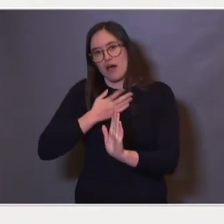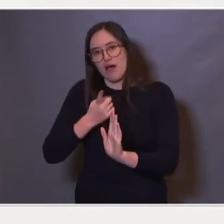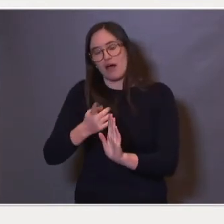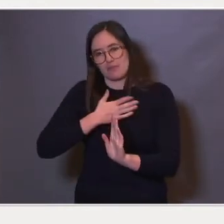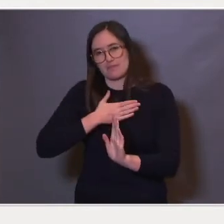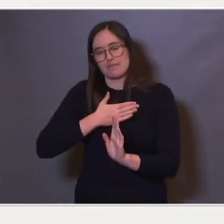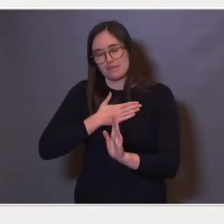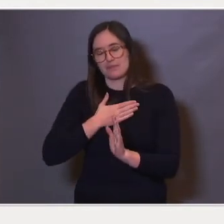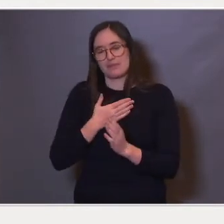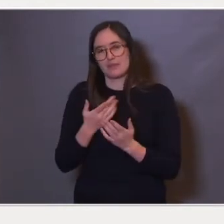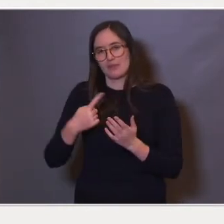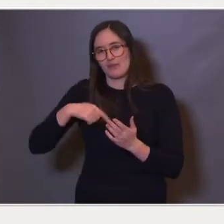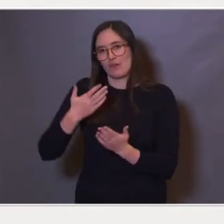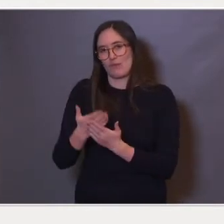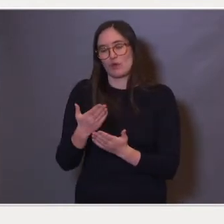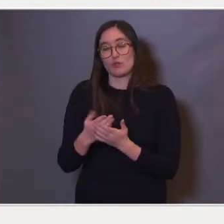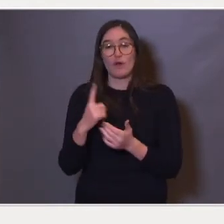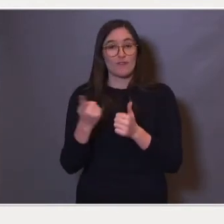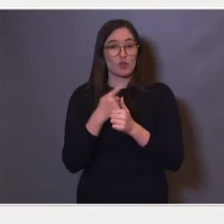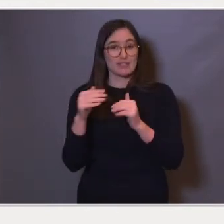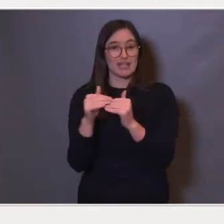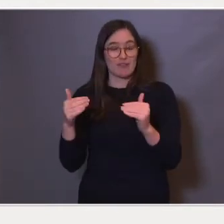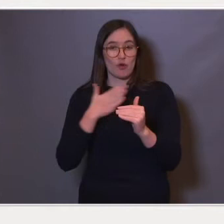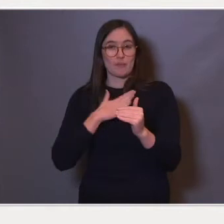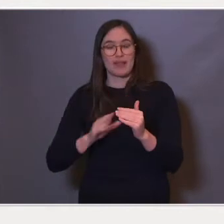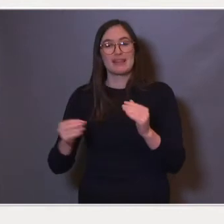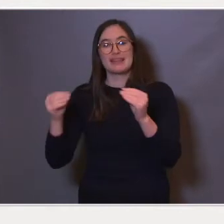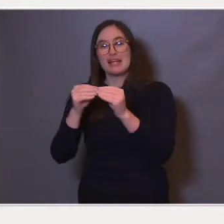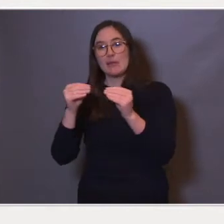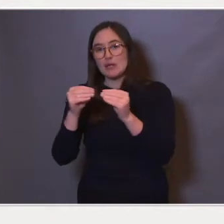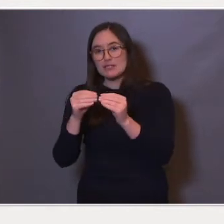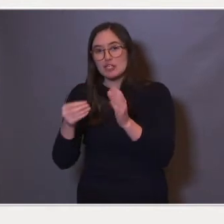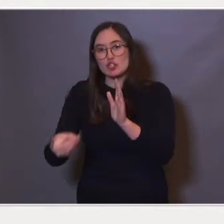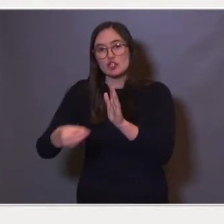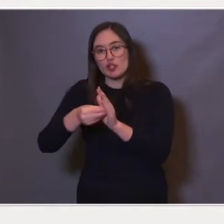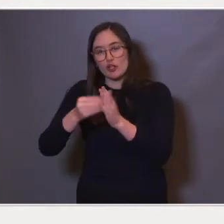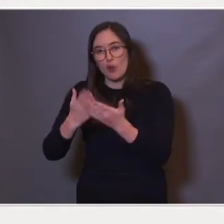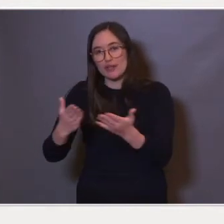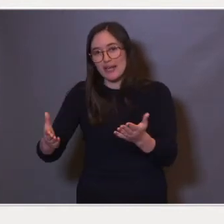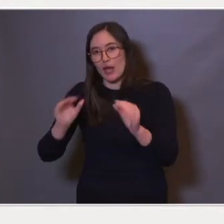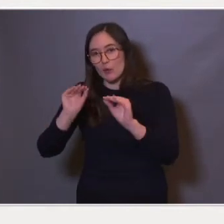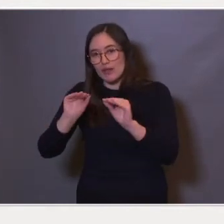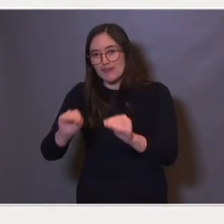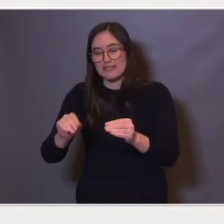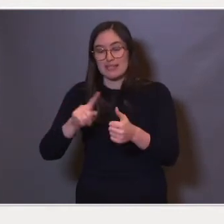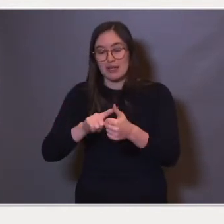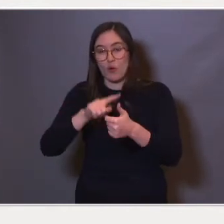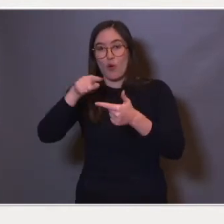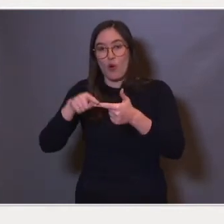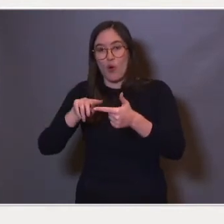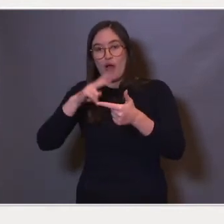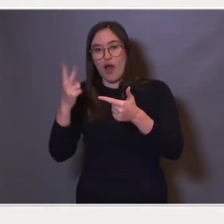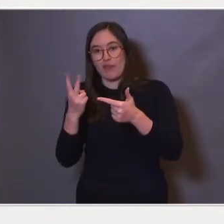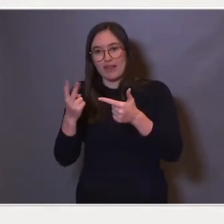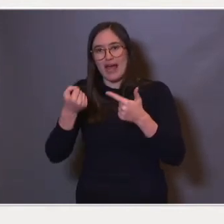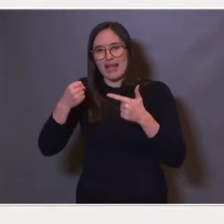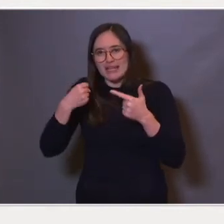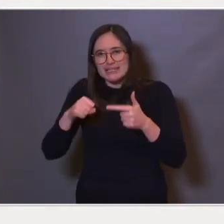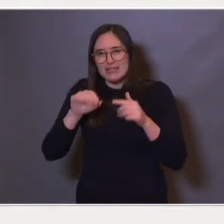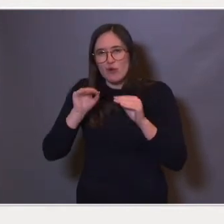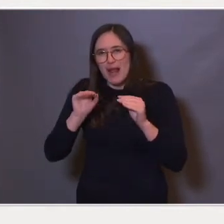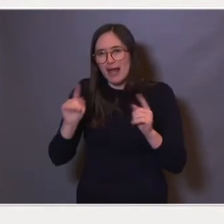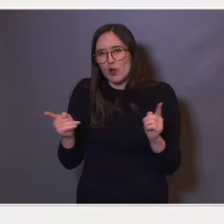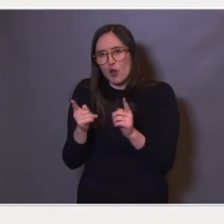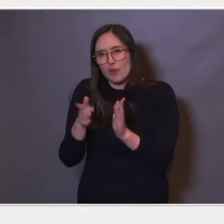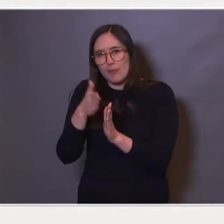Det første nivået har vi kalt tilpasset støtte i ordinær undervisning, det andre intensiv opplæring i kortere perioder,